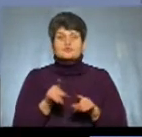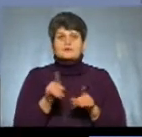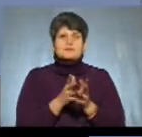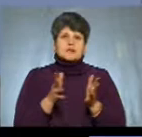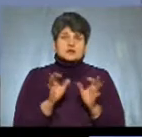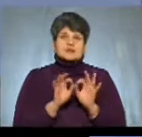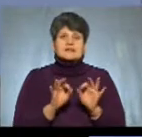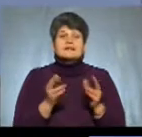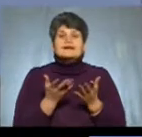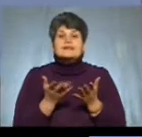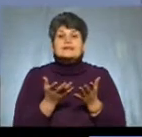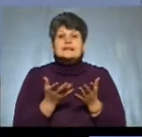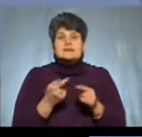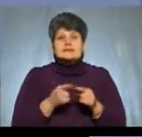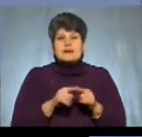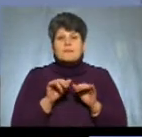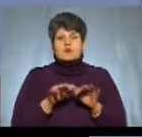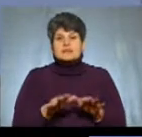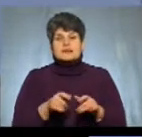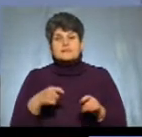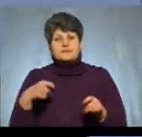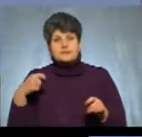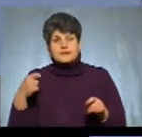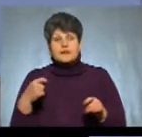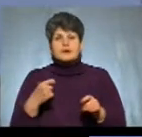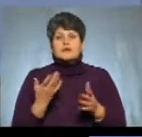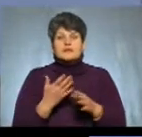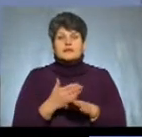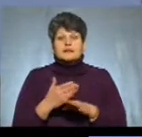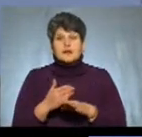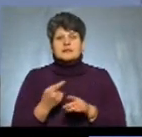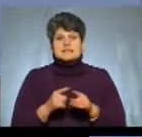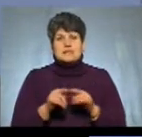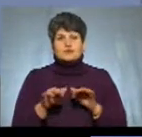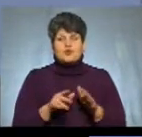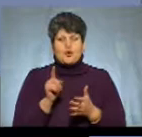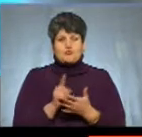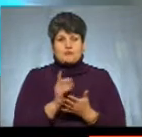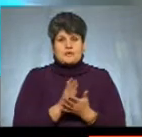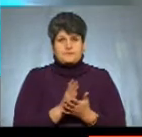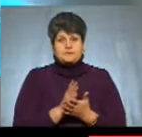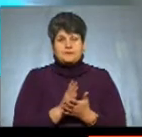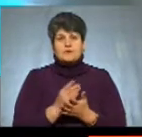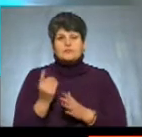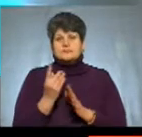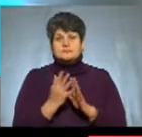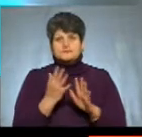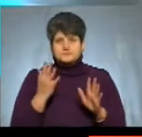наскільки цей процес тривалий і які етапи цієї процедури обов'язкові. Насамперед, мають